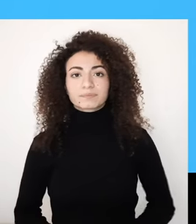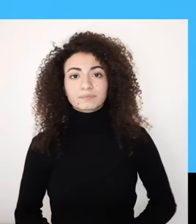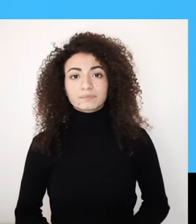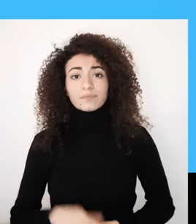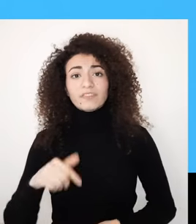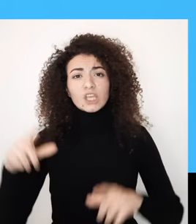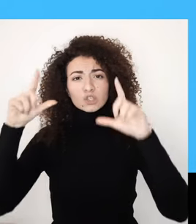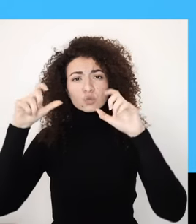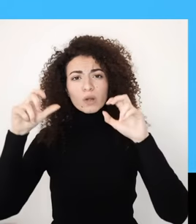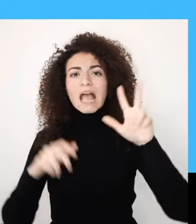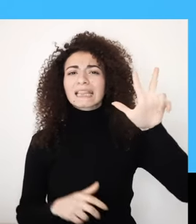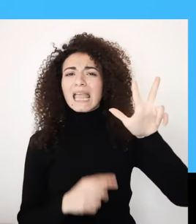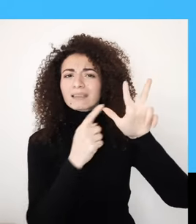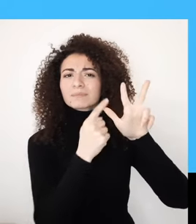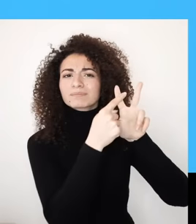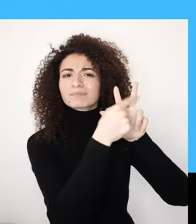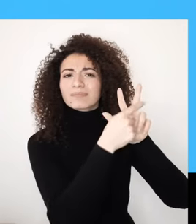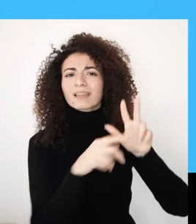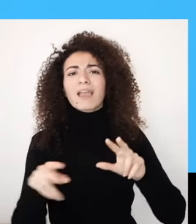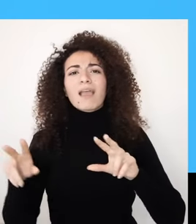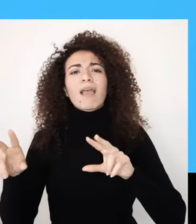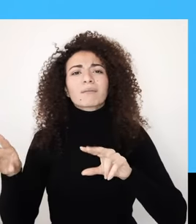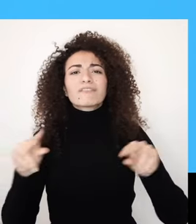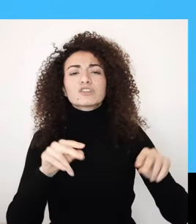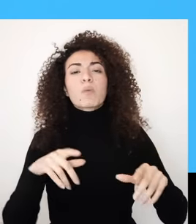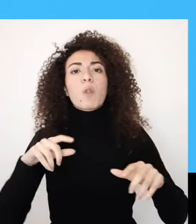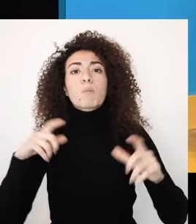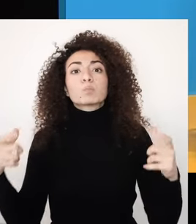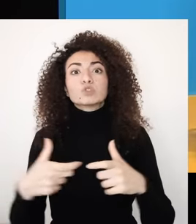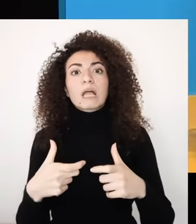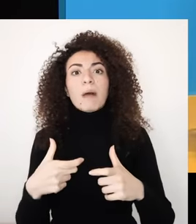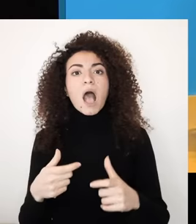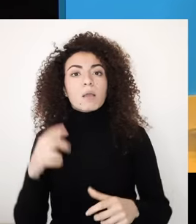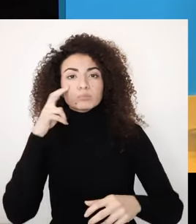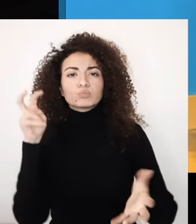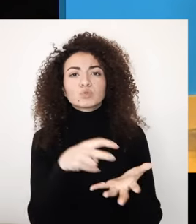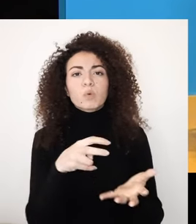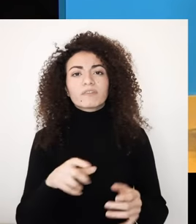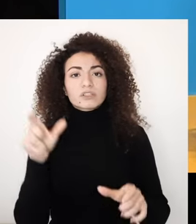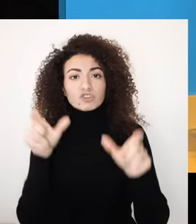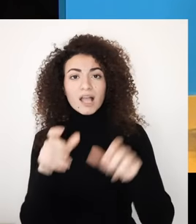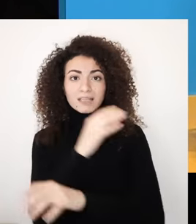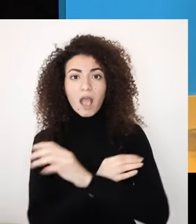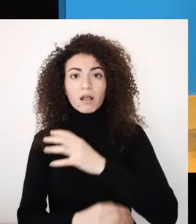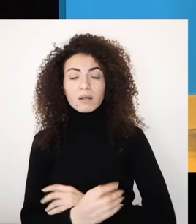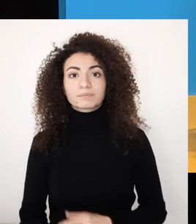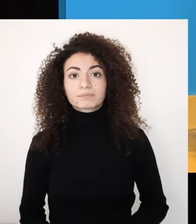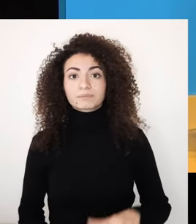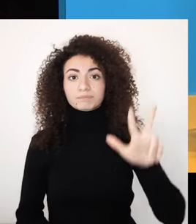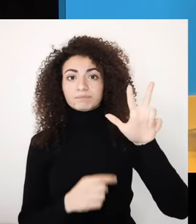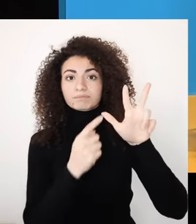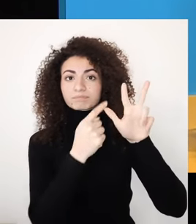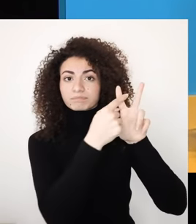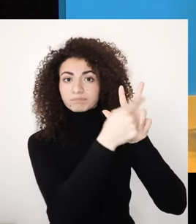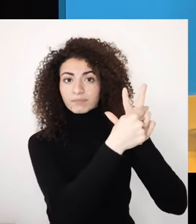نستعرض الصور النمطية الثلاثة الأشهر التي تتمكن من فهم خيارك وهنا الضحية العاجزة، الدور